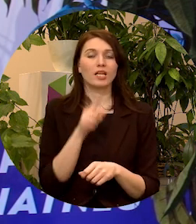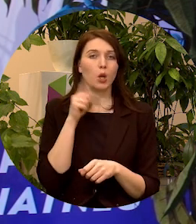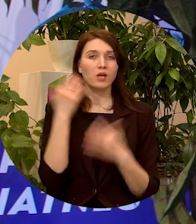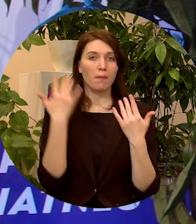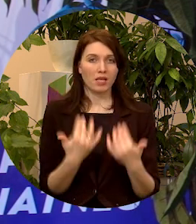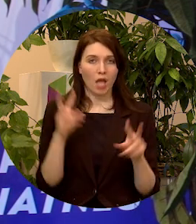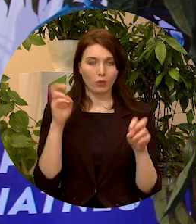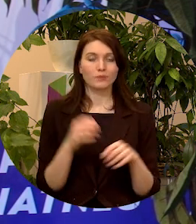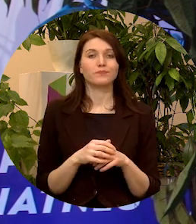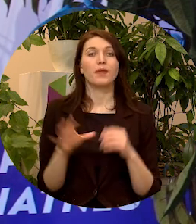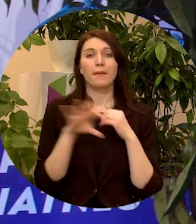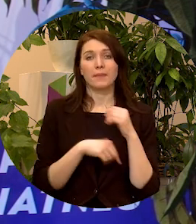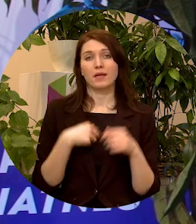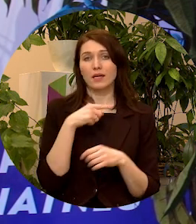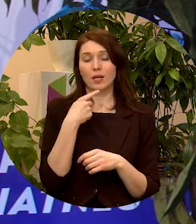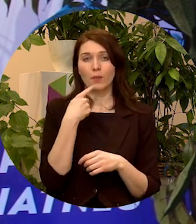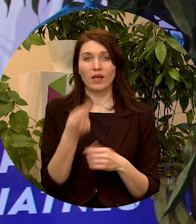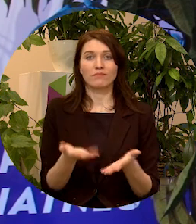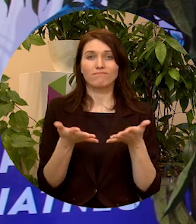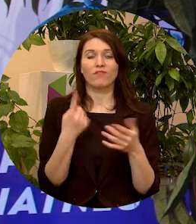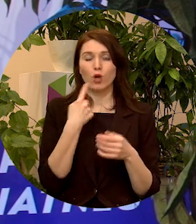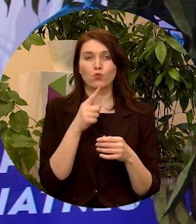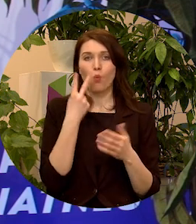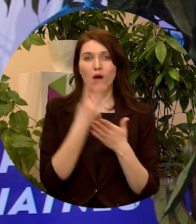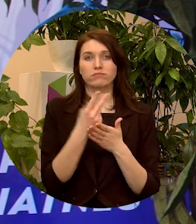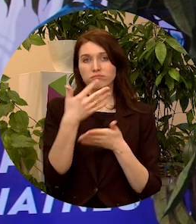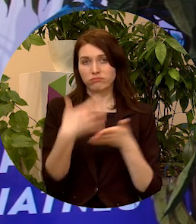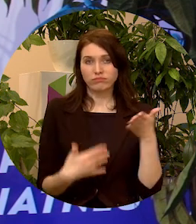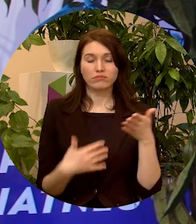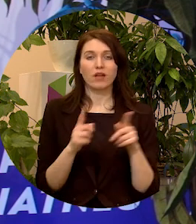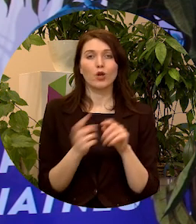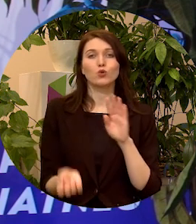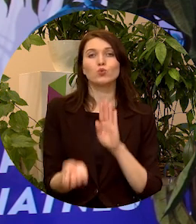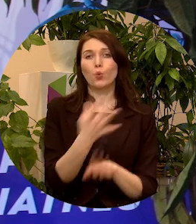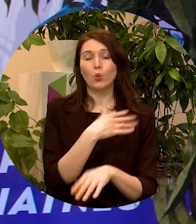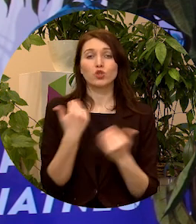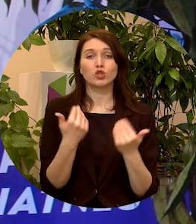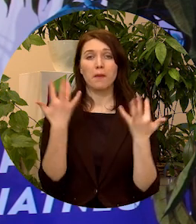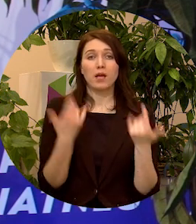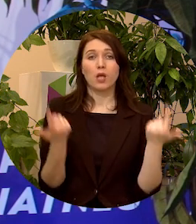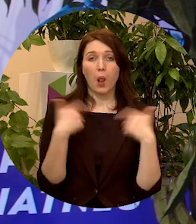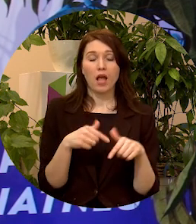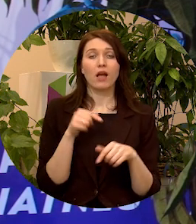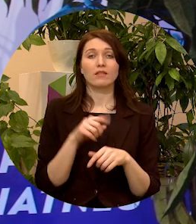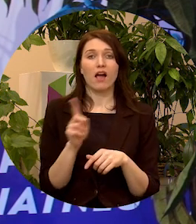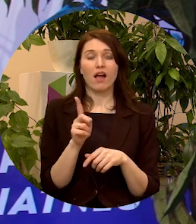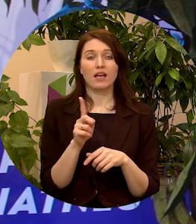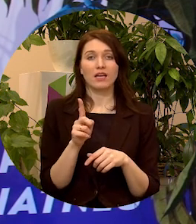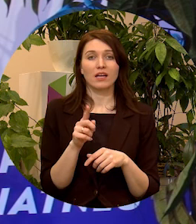Noslēgumā es gribētu varbūt izcelt vienu no vīzijām, kur arī tik iesūtīts šī pasākuma laikā, un tā ir